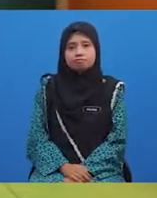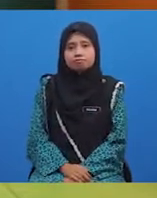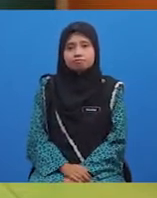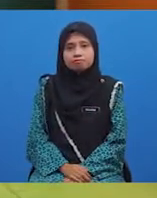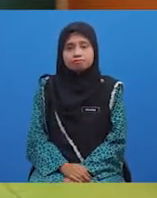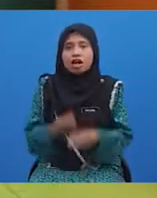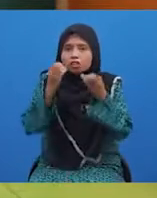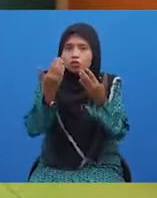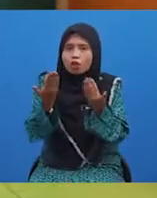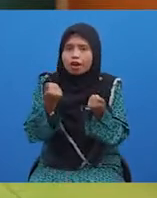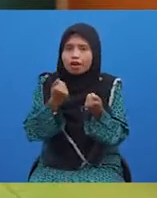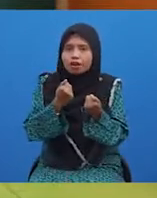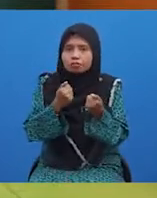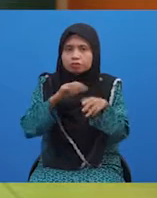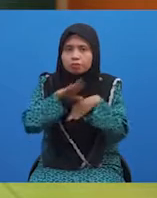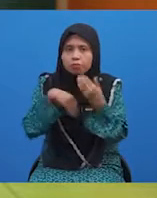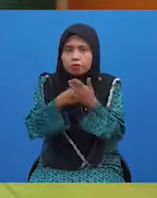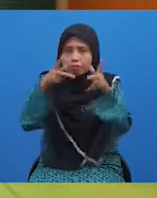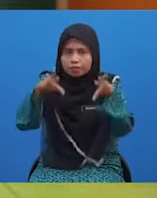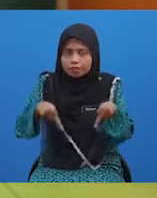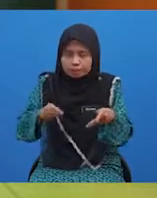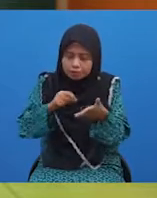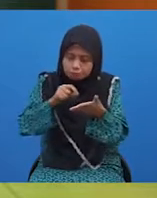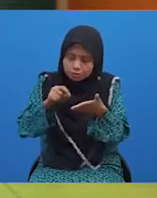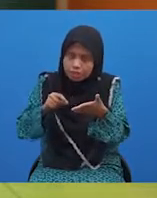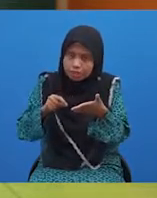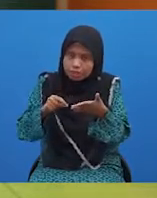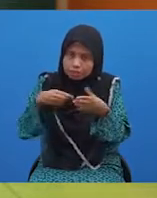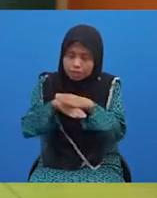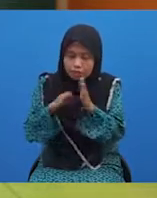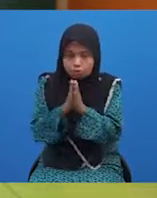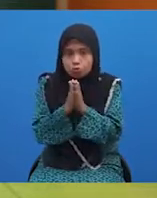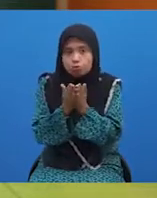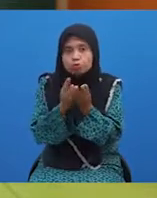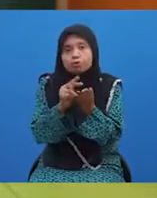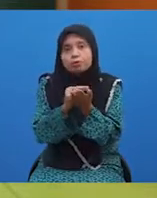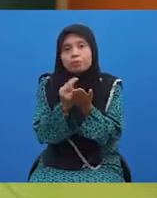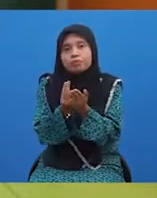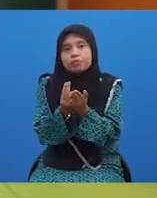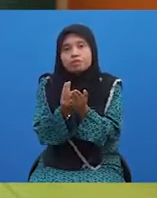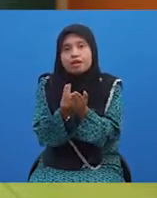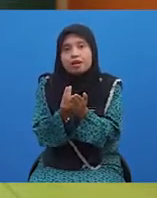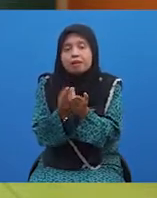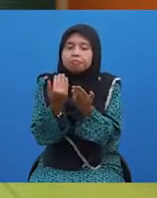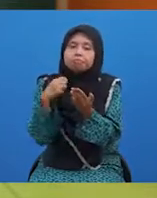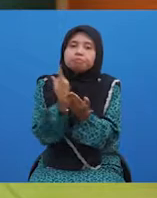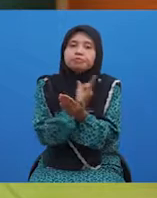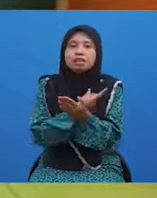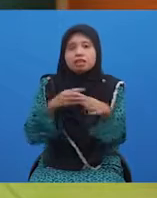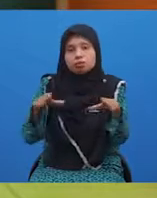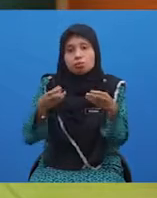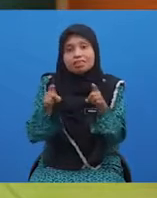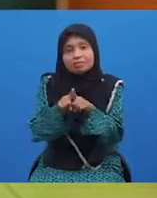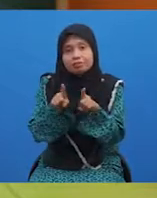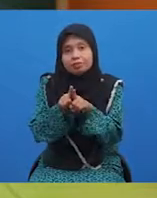Cikgu harap para pelajar telah mencatat semua nota tadi. Jom kita aplikasikan tajuk ini